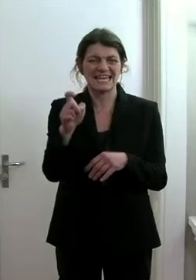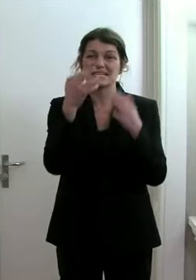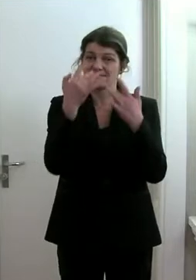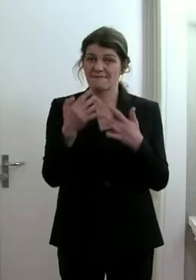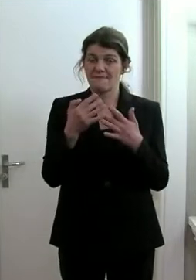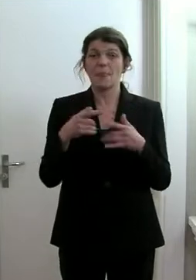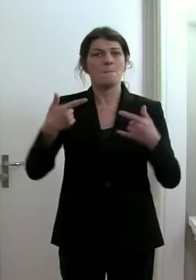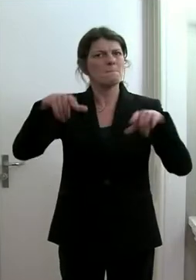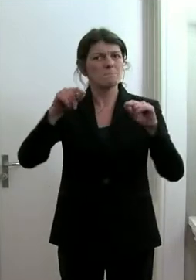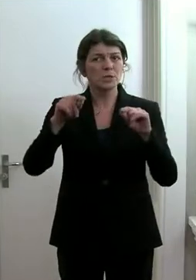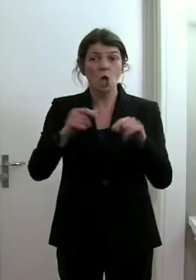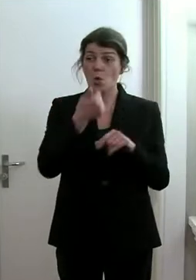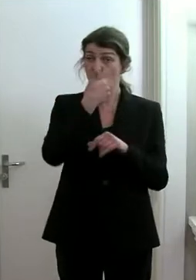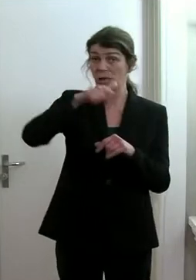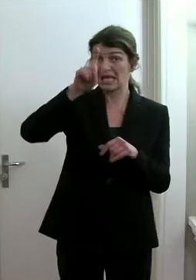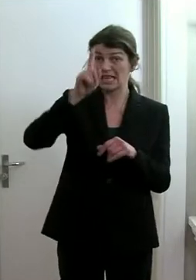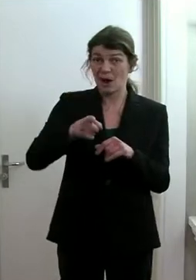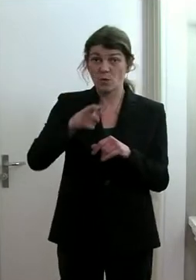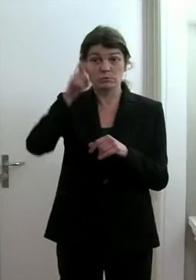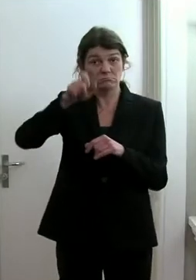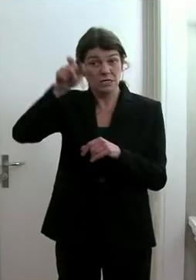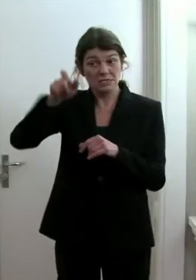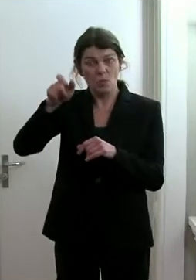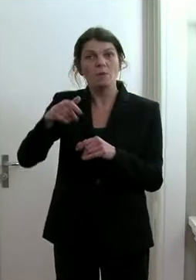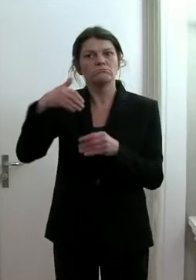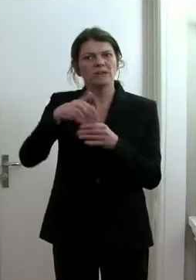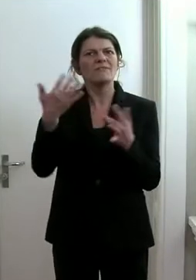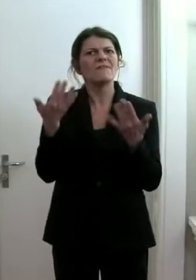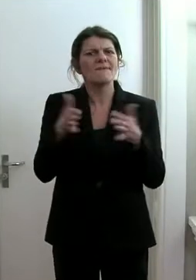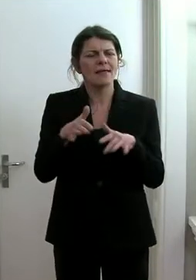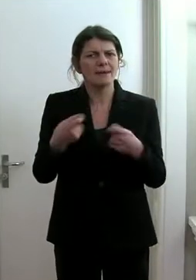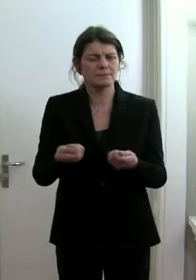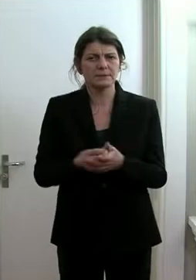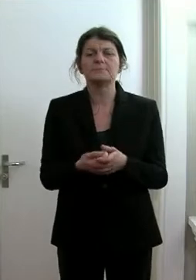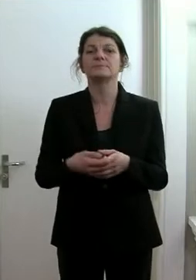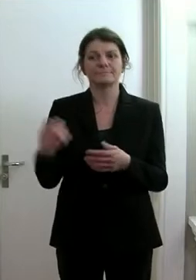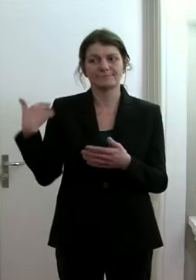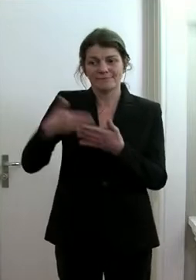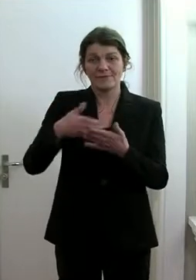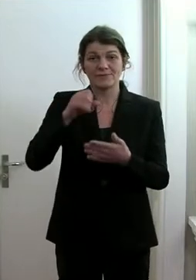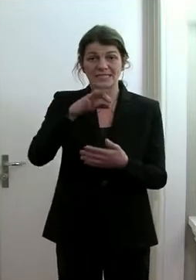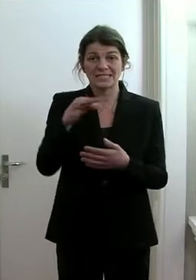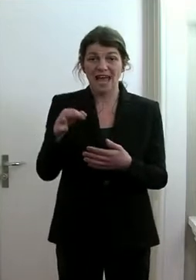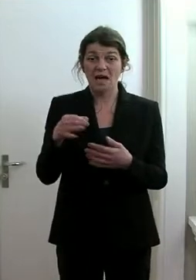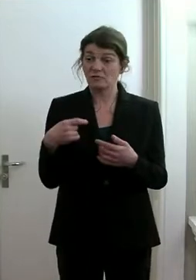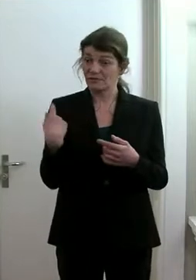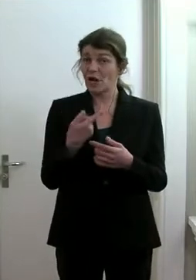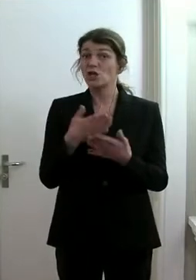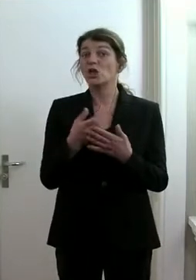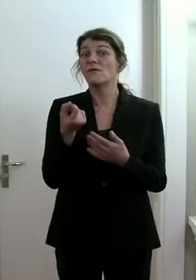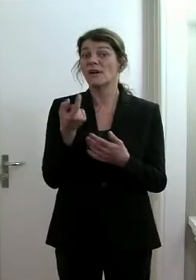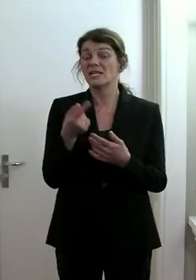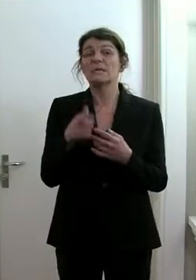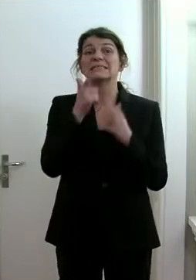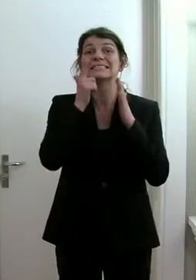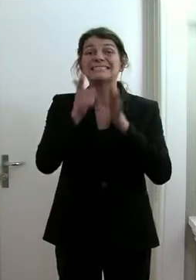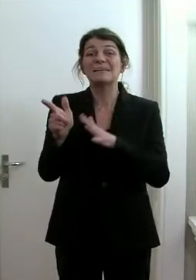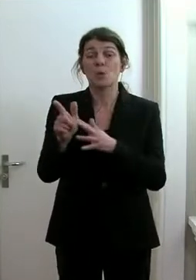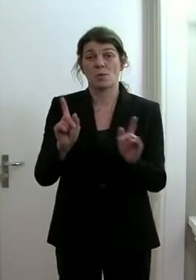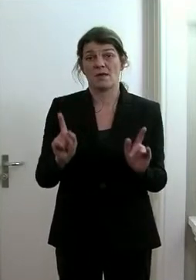100.000 Einwohner in den letzten 14 Tagen. Und hier liegen wir schon fast bei 700.